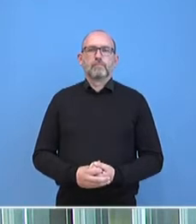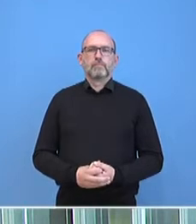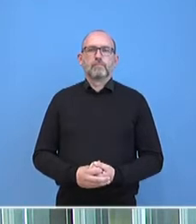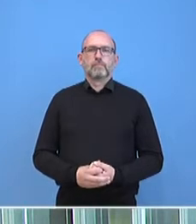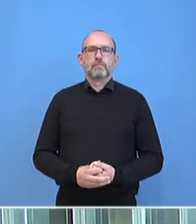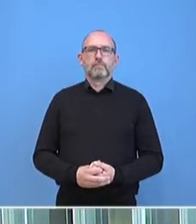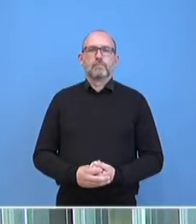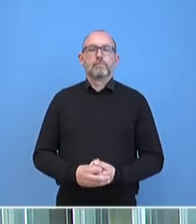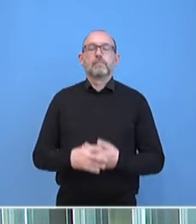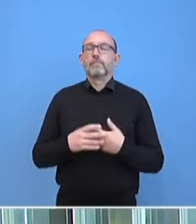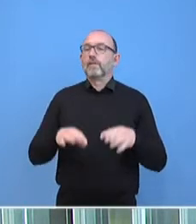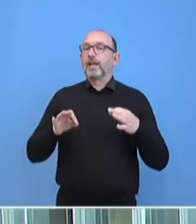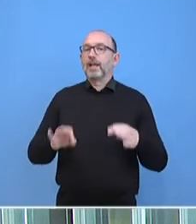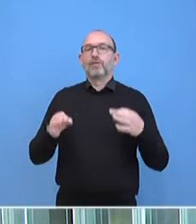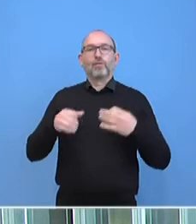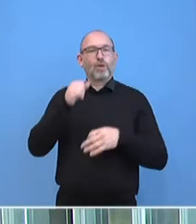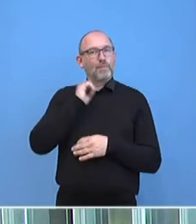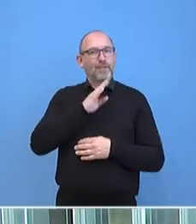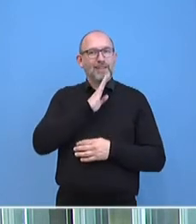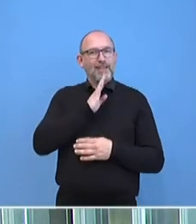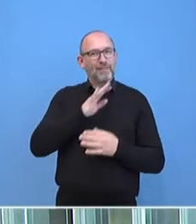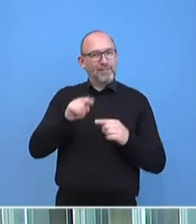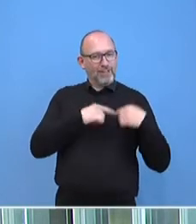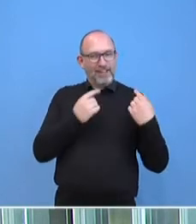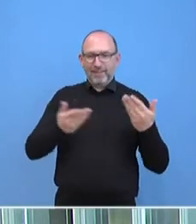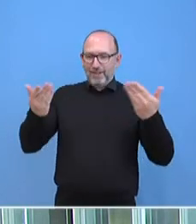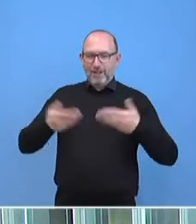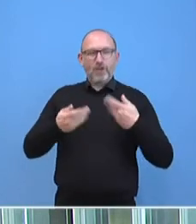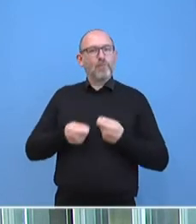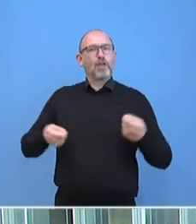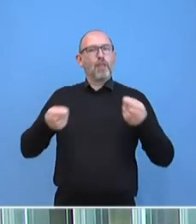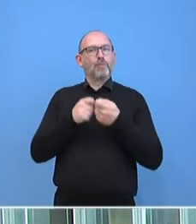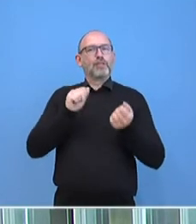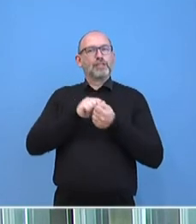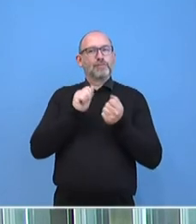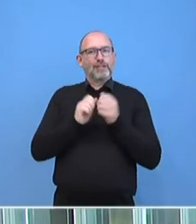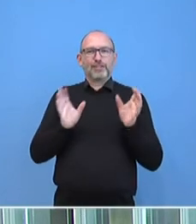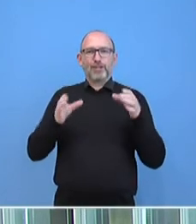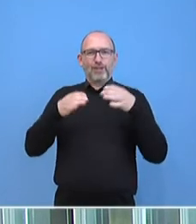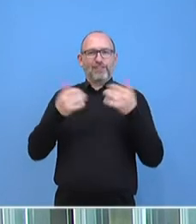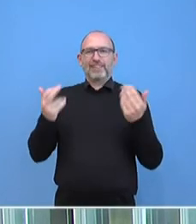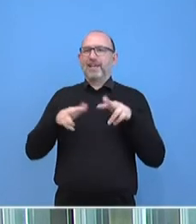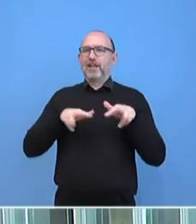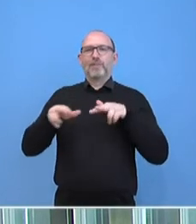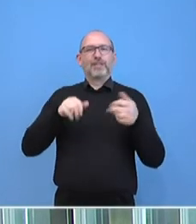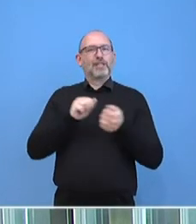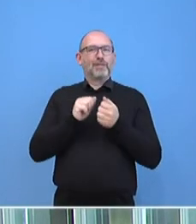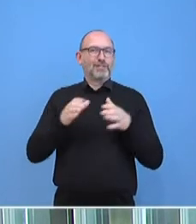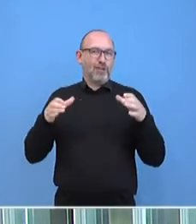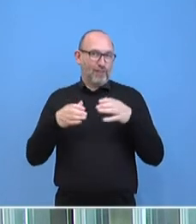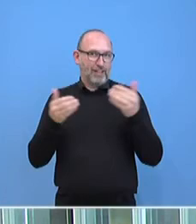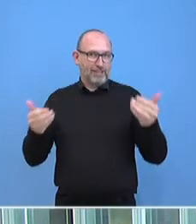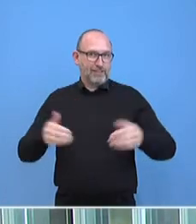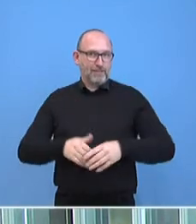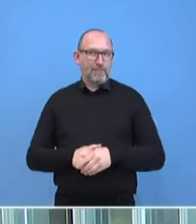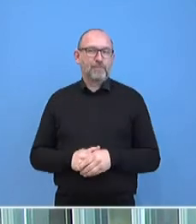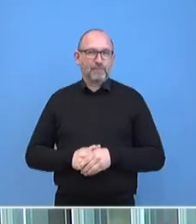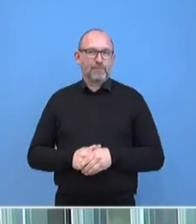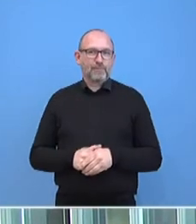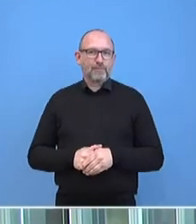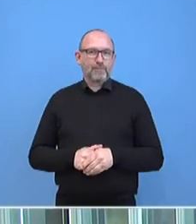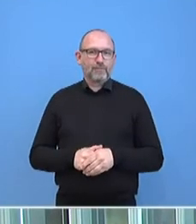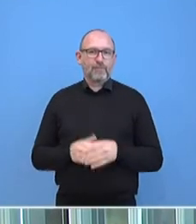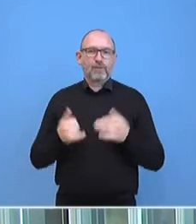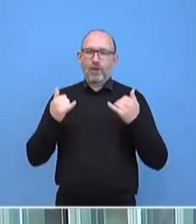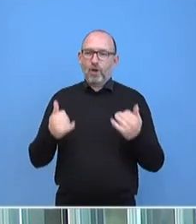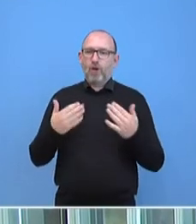Einen guten Montagmittag wünsche ich herzlich willkommen in der Bundespressekonferenz zur Regierungspressekonferenz. Wir erlauben ja